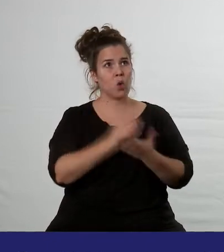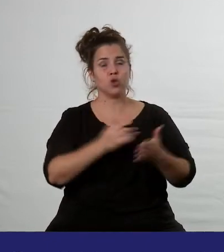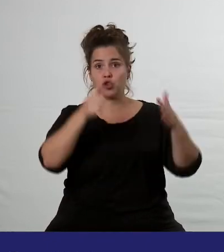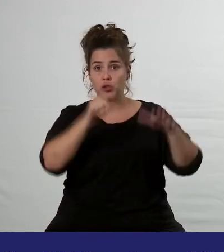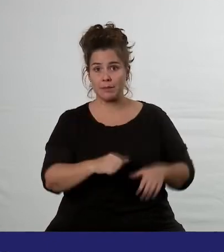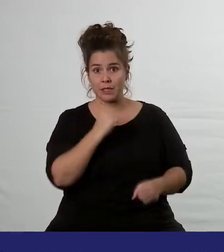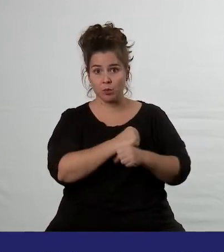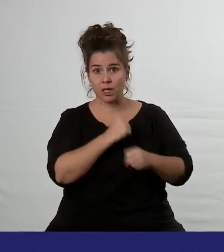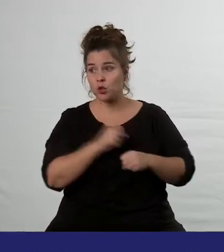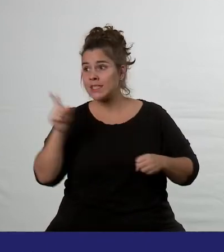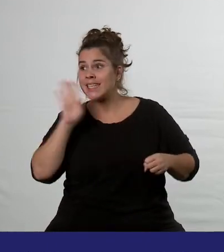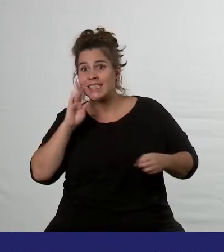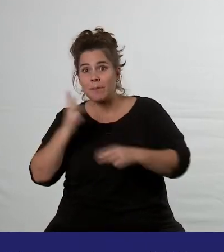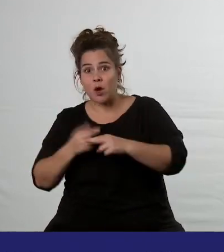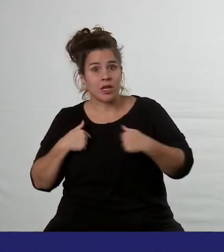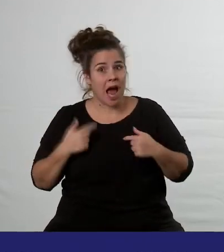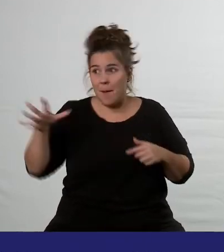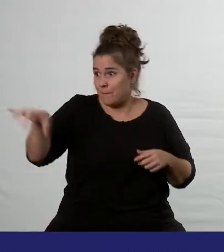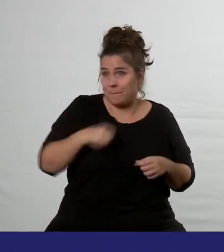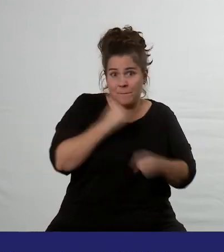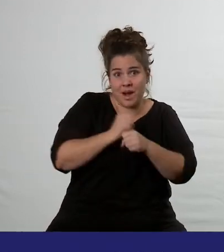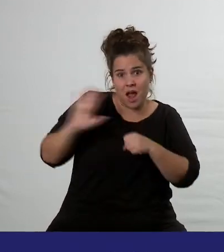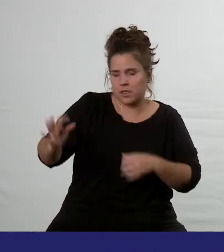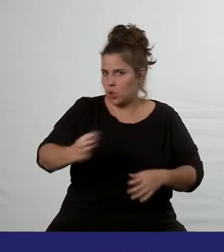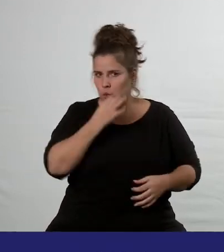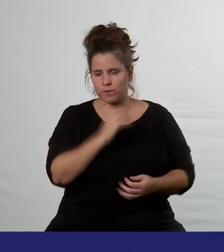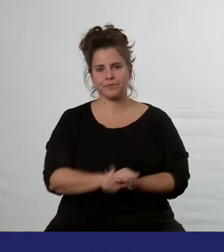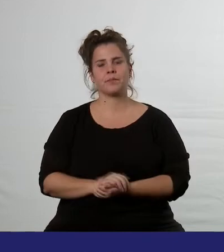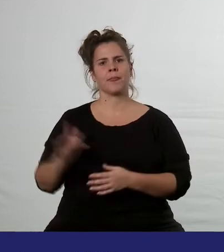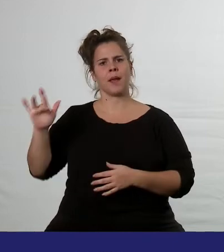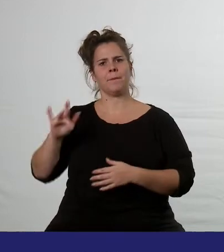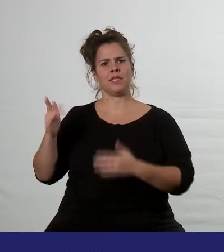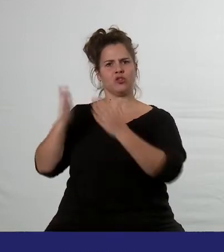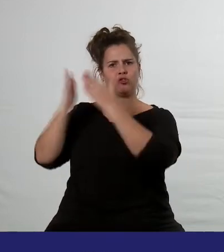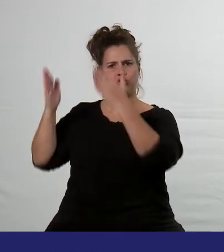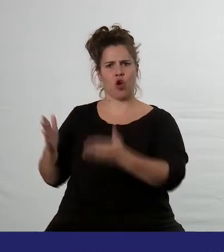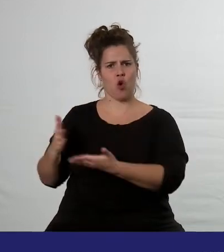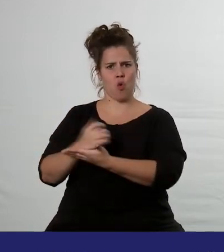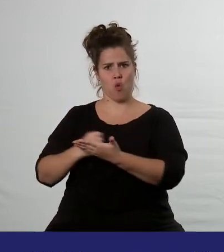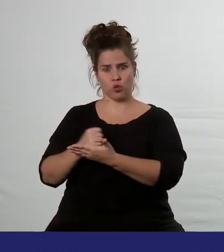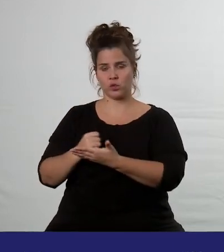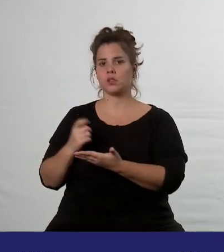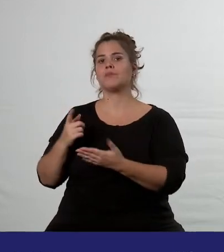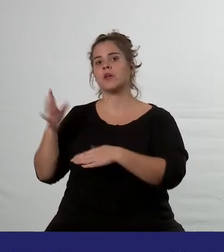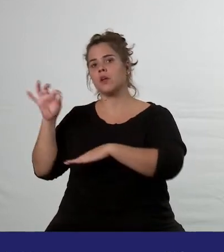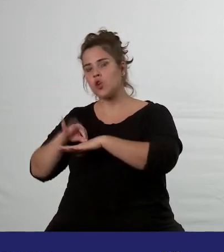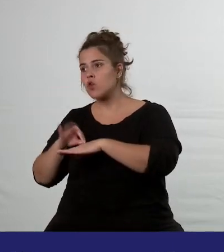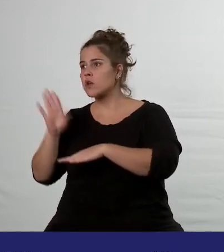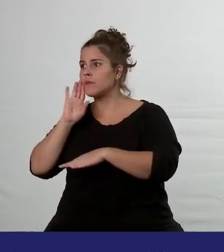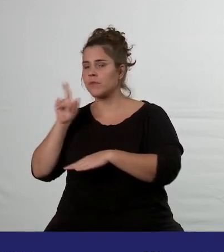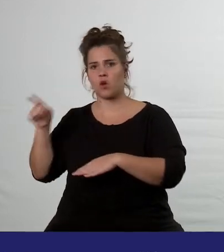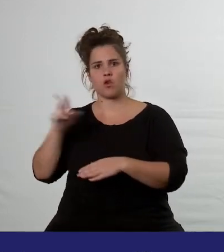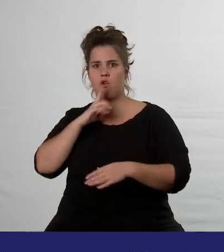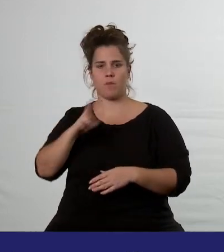než půlroční zkušenosti. Sestřičky i lékaři v Ústecké nemocnici, na mě a na postupně přicházející další mediky,